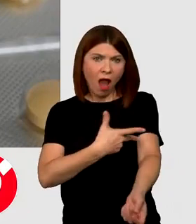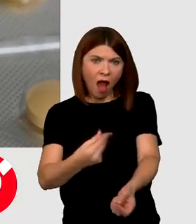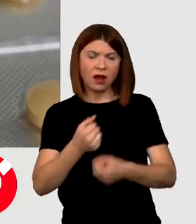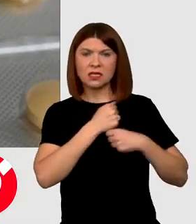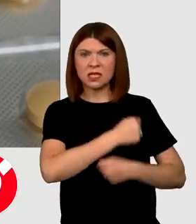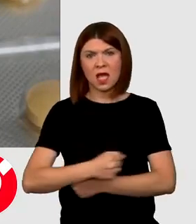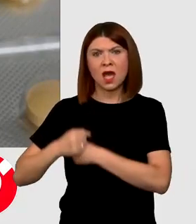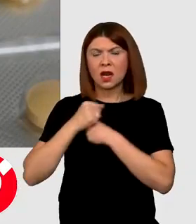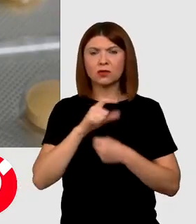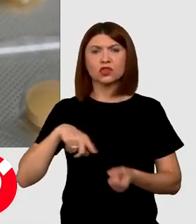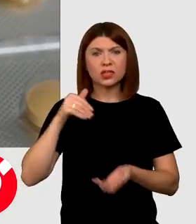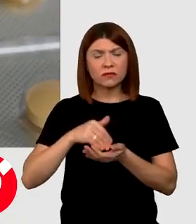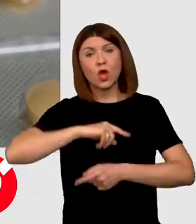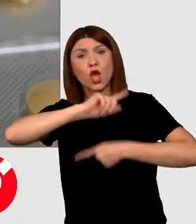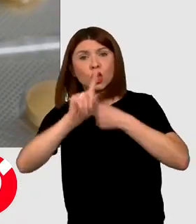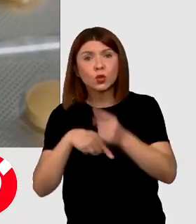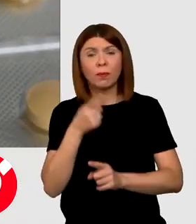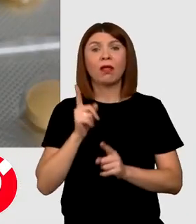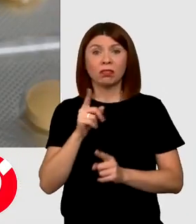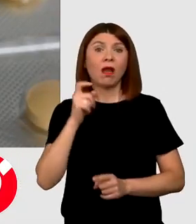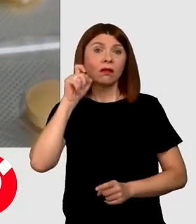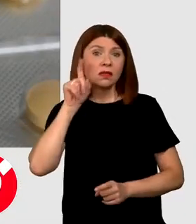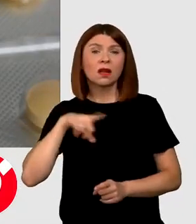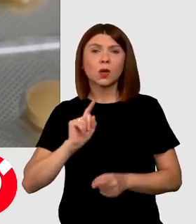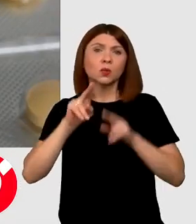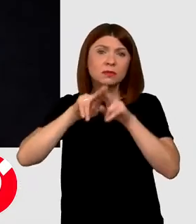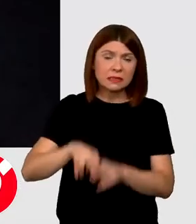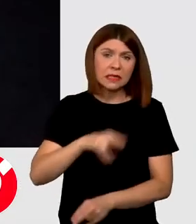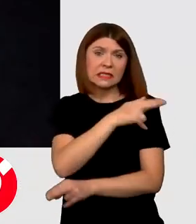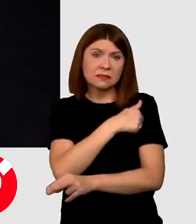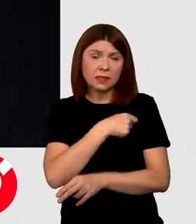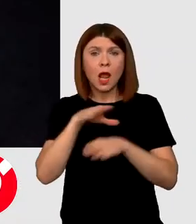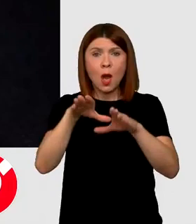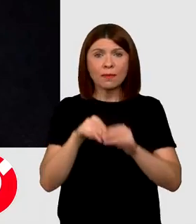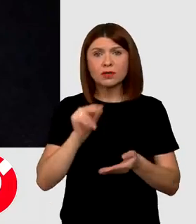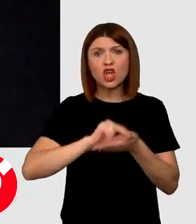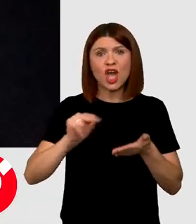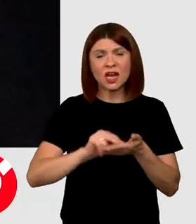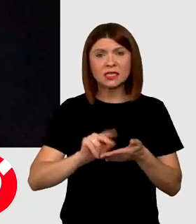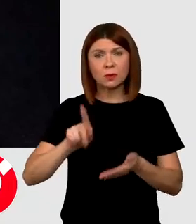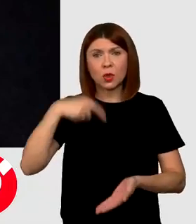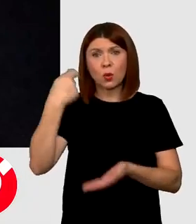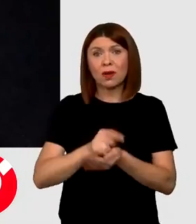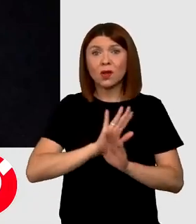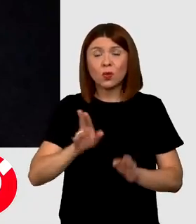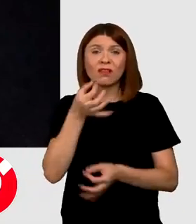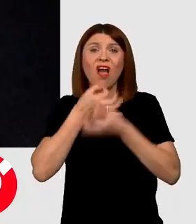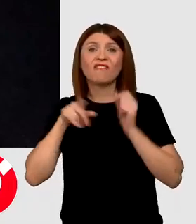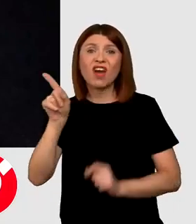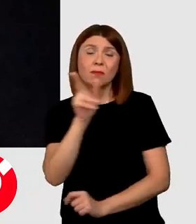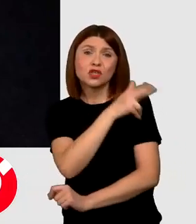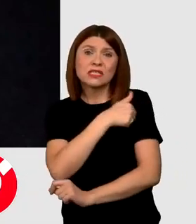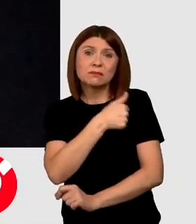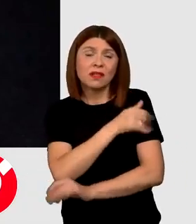radiografie și ce mai este nevoie, după care, dacă se consideră că nu e de internat, îți primește rețeta pe care o poate lua numai de la farmacia